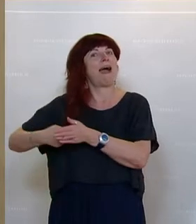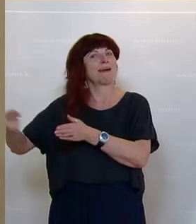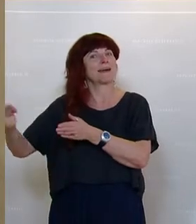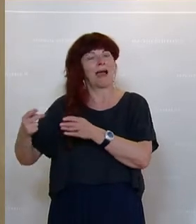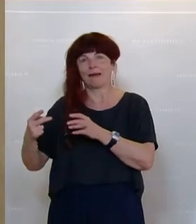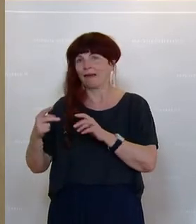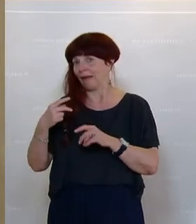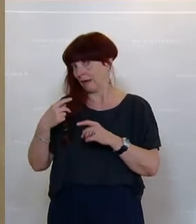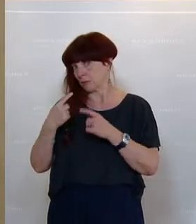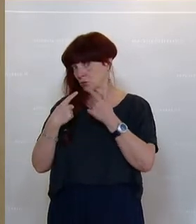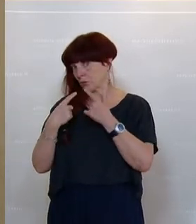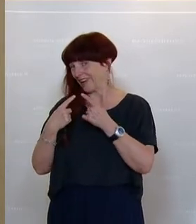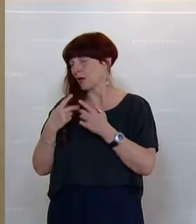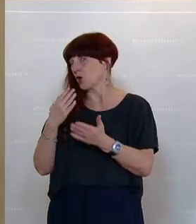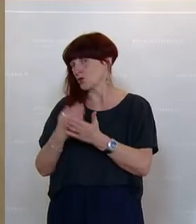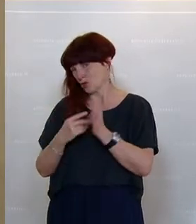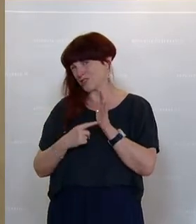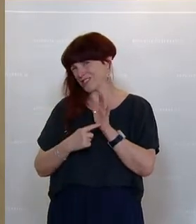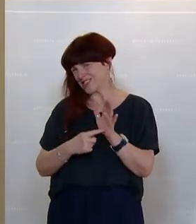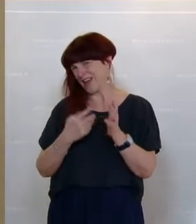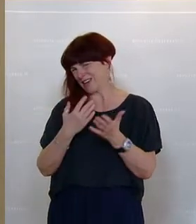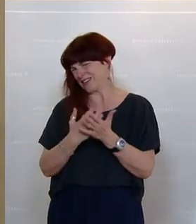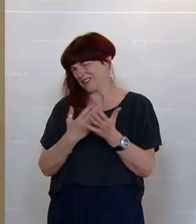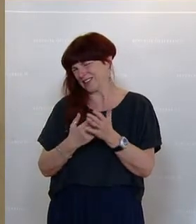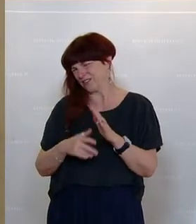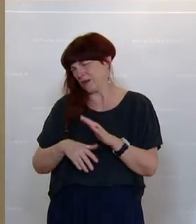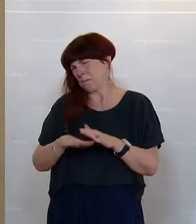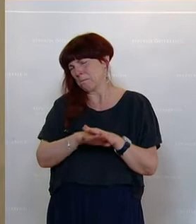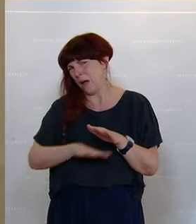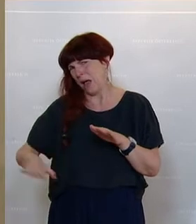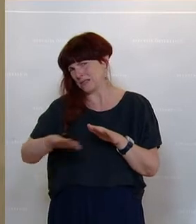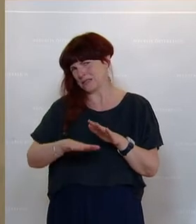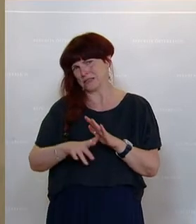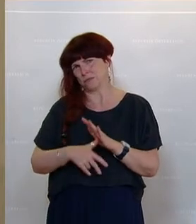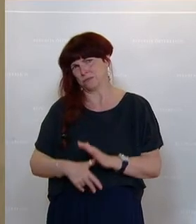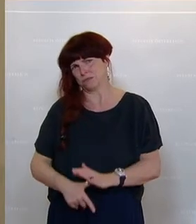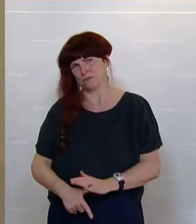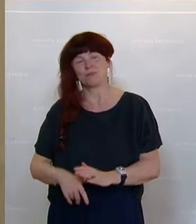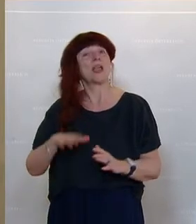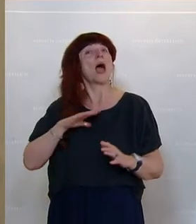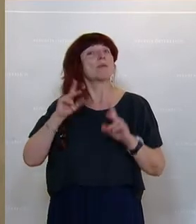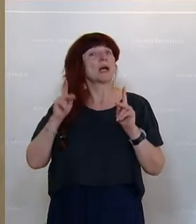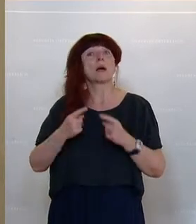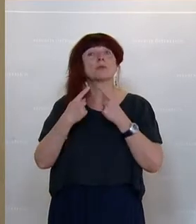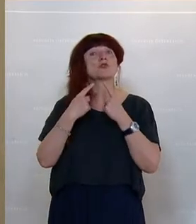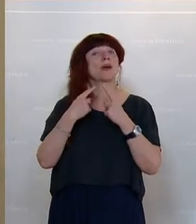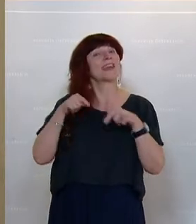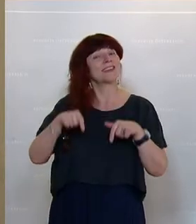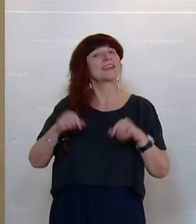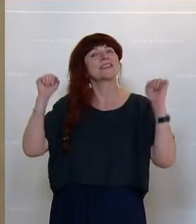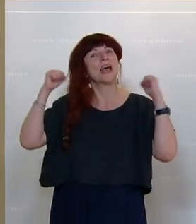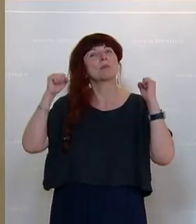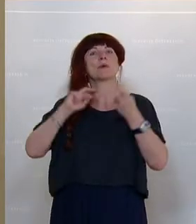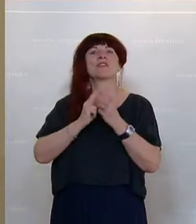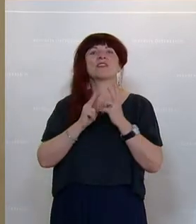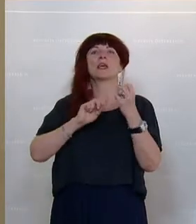entbehrt jeder Grundlage. Aber wir können gerne darüber reden, wie diese Republik durch die Coronakrise gekommen ist. Das, was